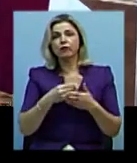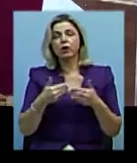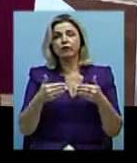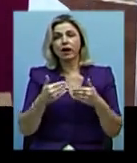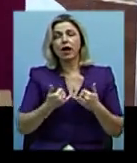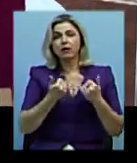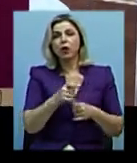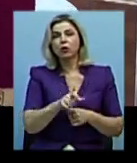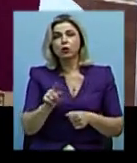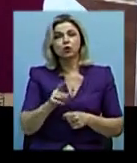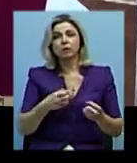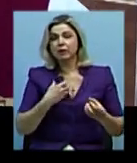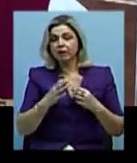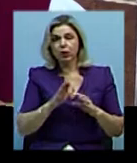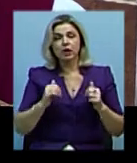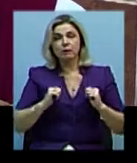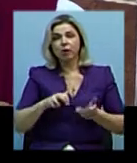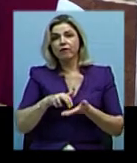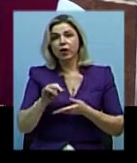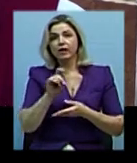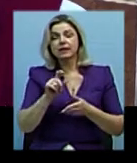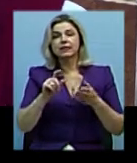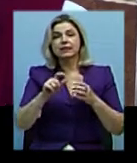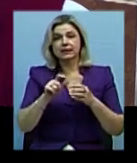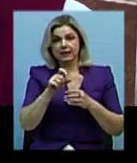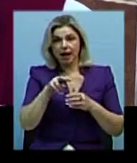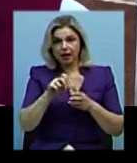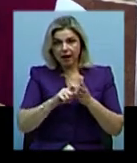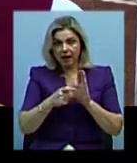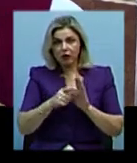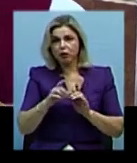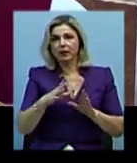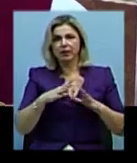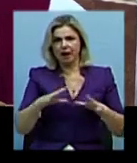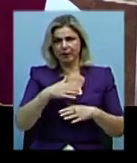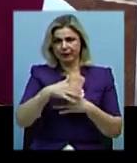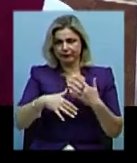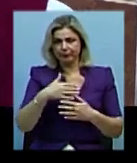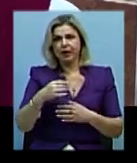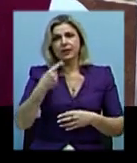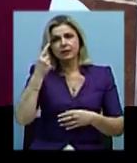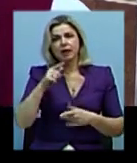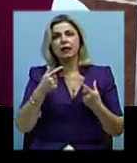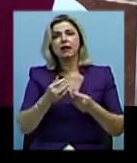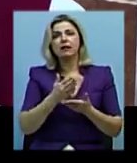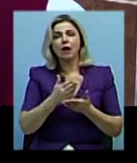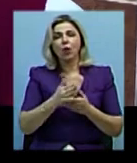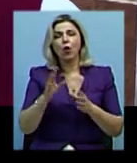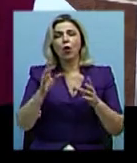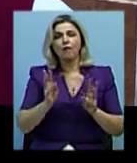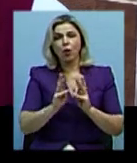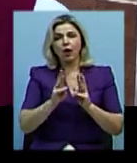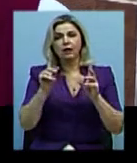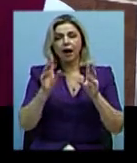аби вони не хвилювались і спокійно виходили з зали, щоб не було штовханини. Знаємо, де знаходяться вогнегасники, де в нас